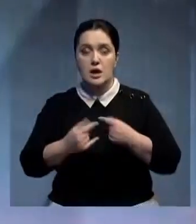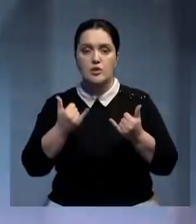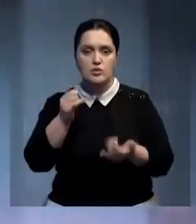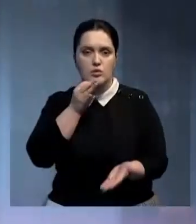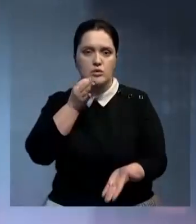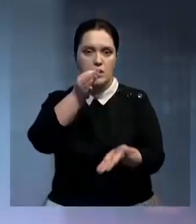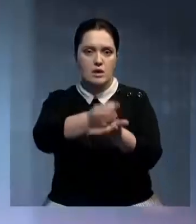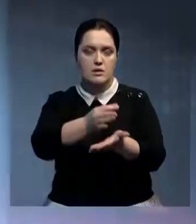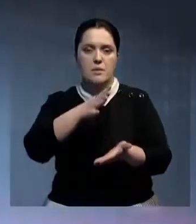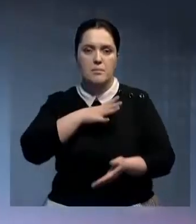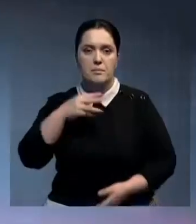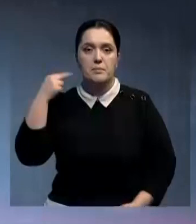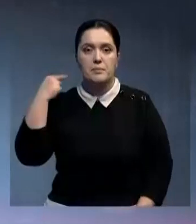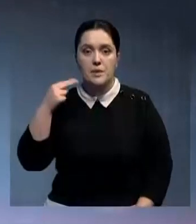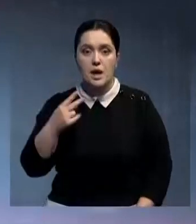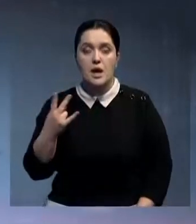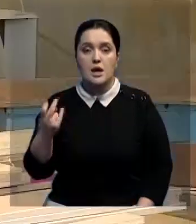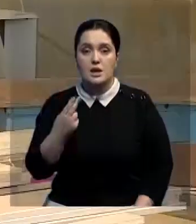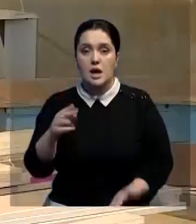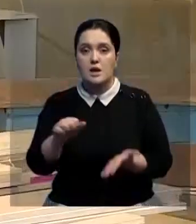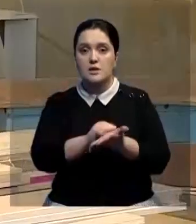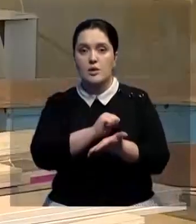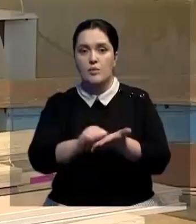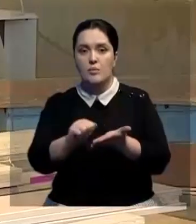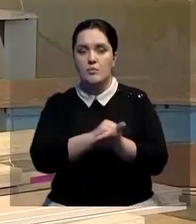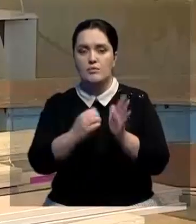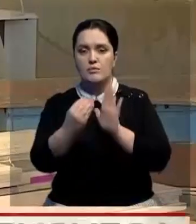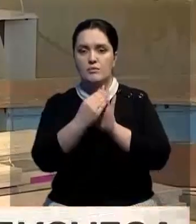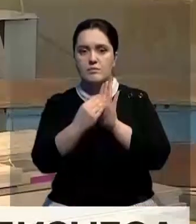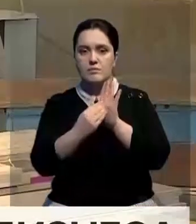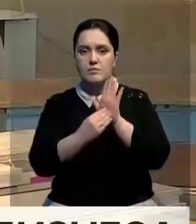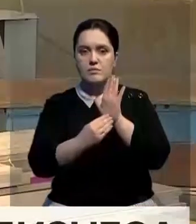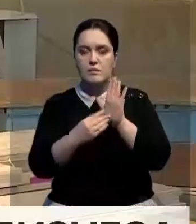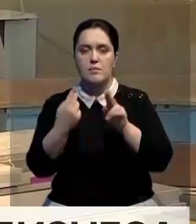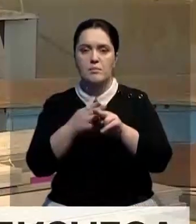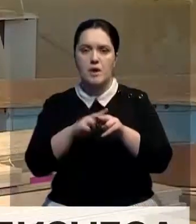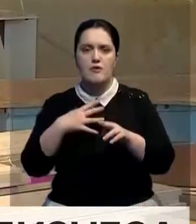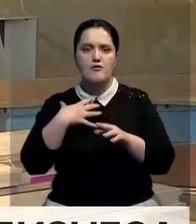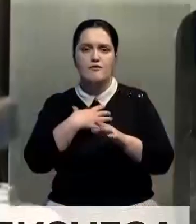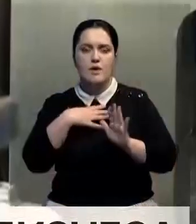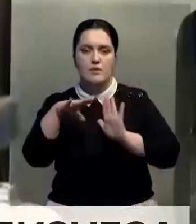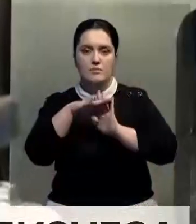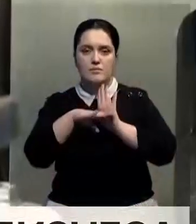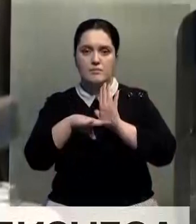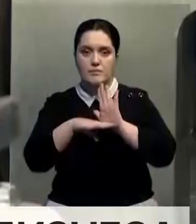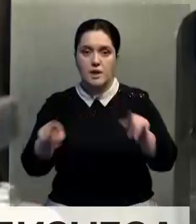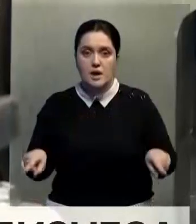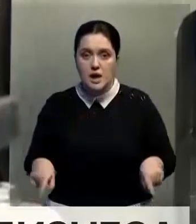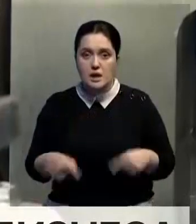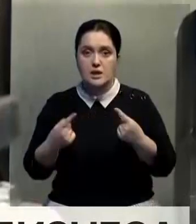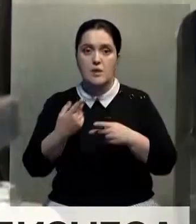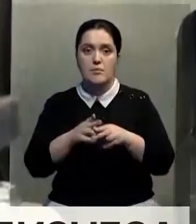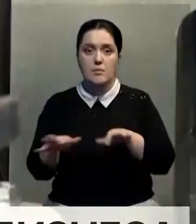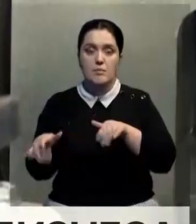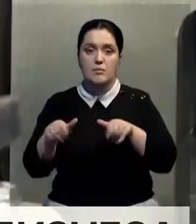казахстанского бизнеса сегодня доложили президенту. В национальном документе представлены ключевые индикаторы развития сферы и меры по